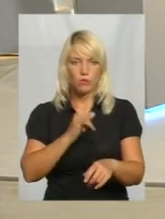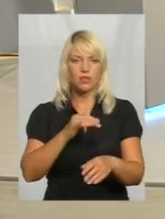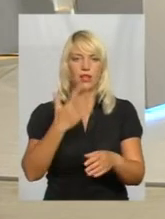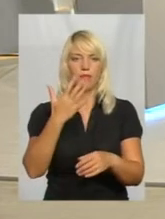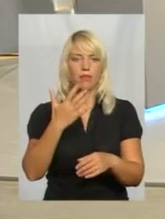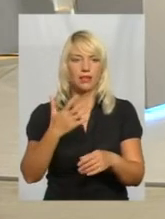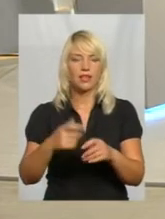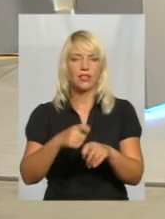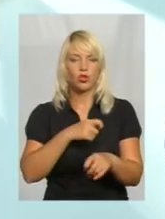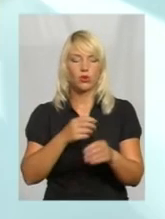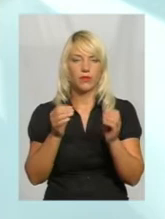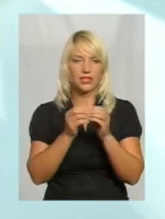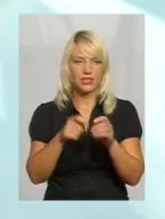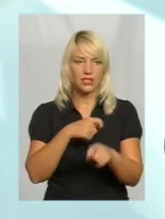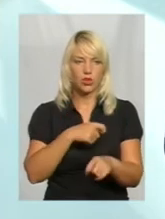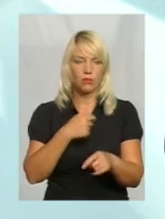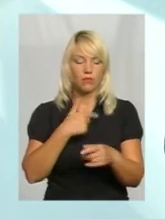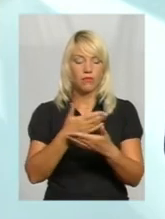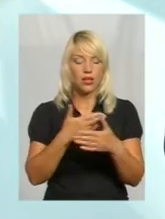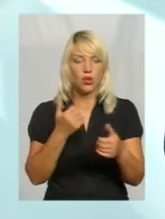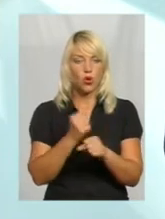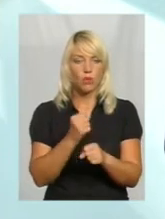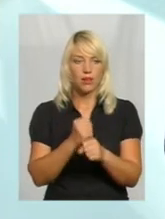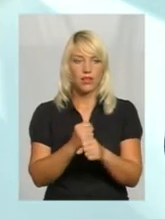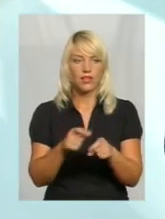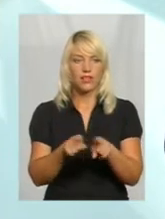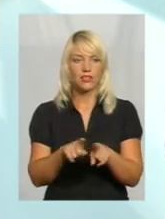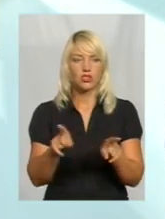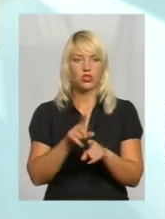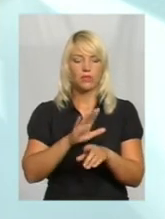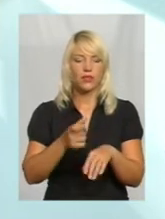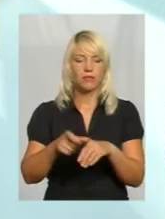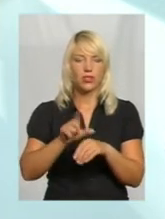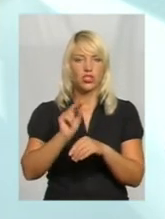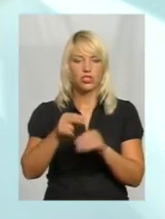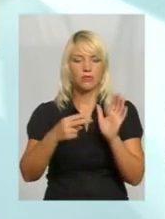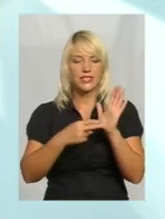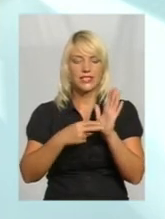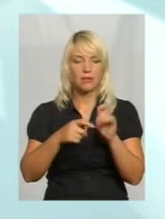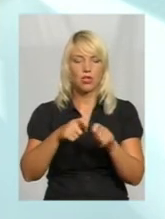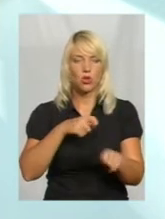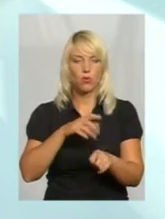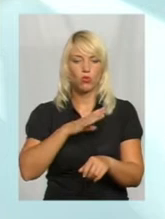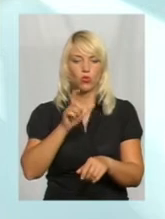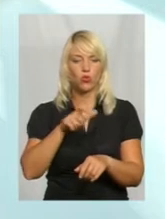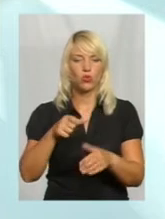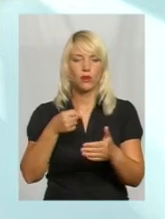центральної дороги. Получається, десь кілометрів ми робили так, щоб не більше сім кілометрів людям було